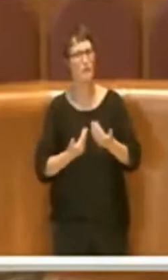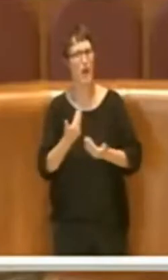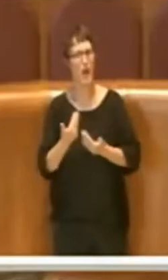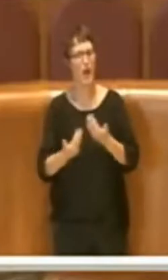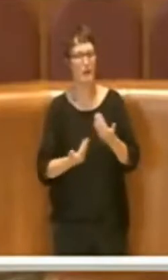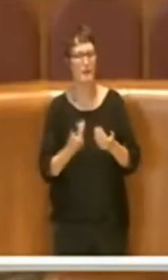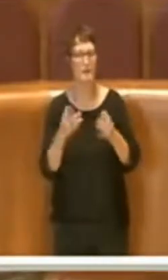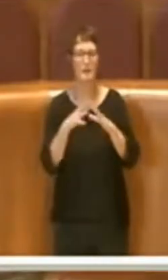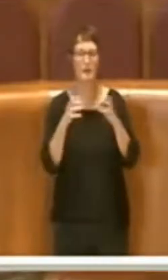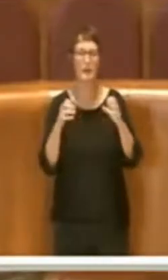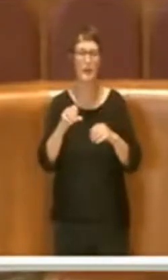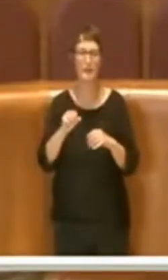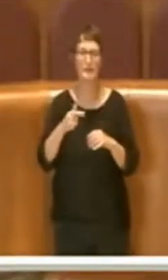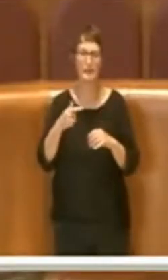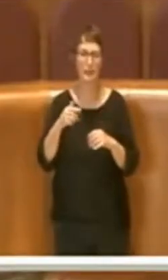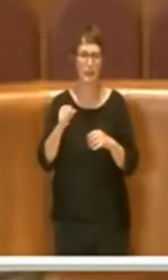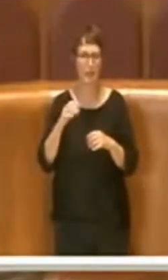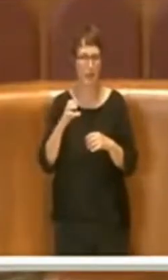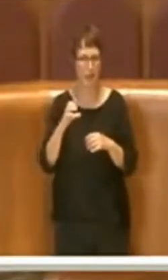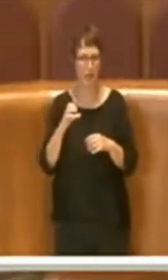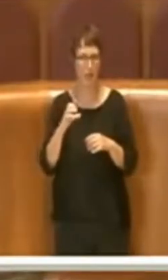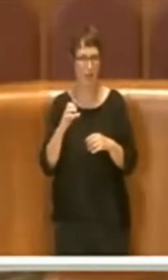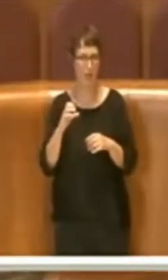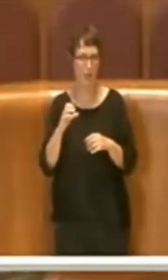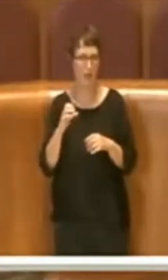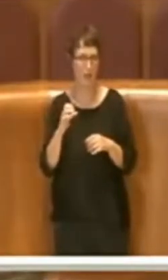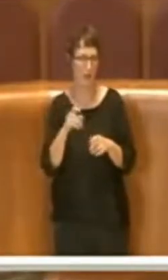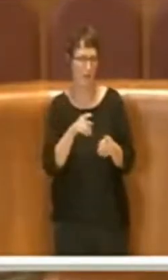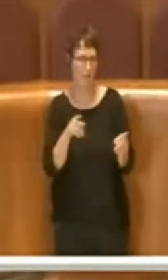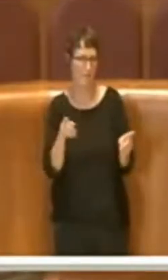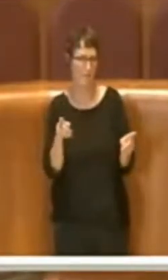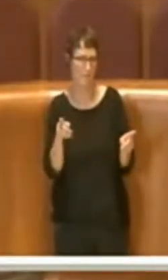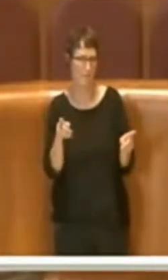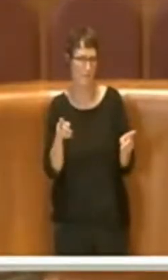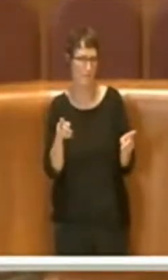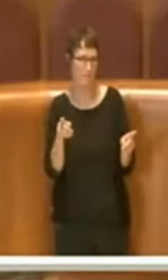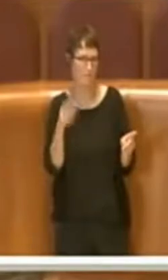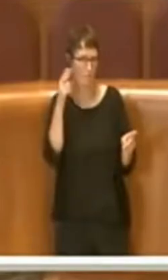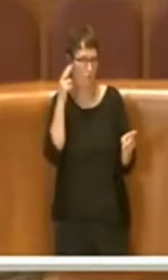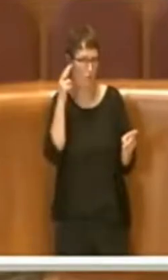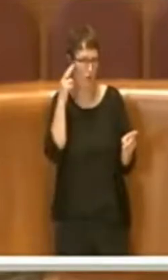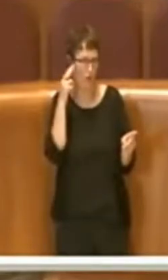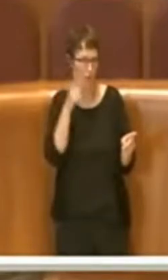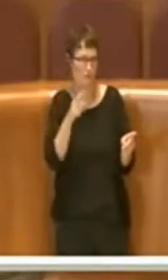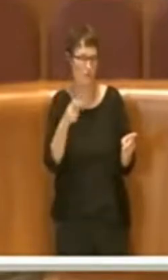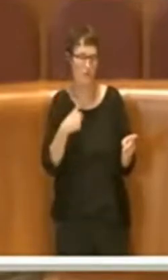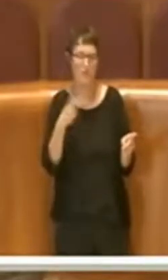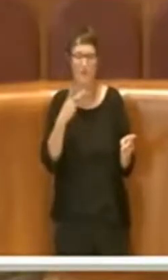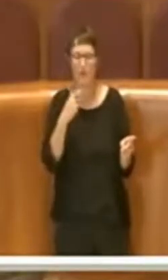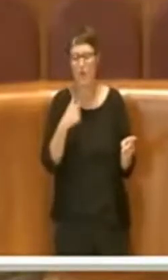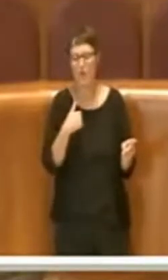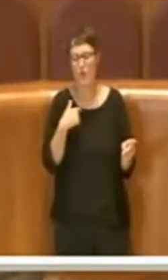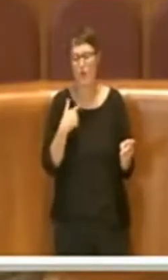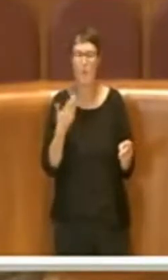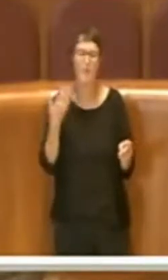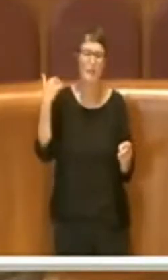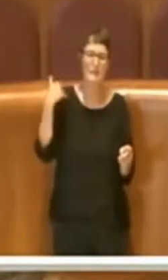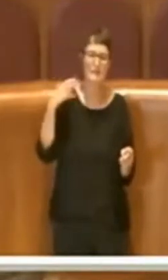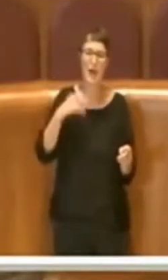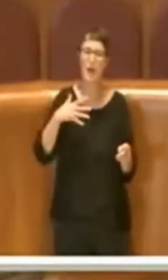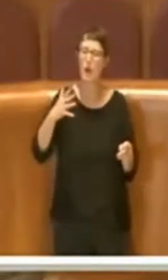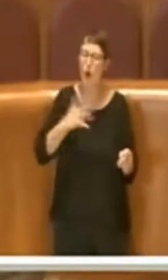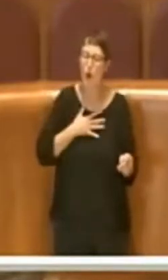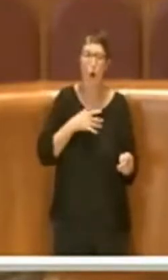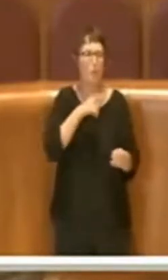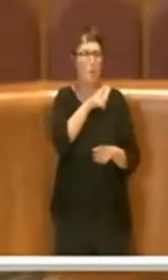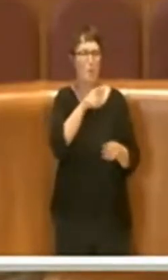ricordato, ma ripeto, non sono un amante del passato di dare la colpa a qualcun altro, però sono dati, l